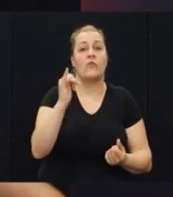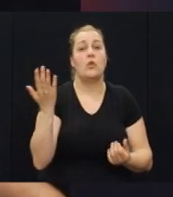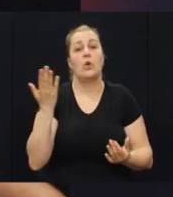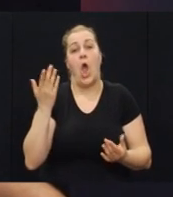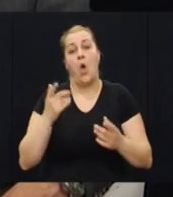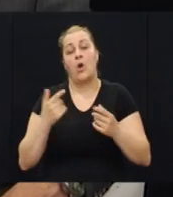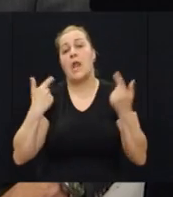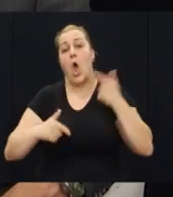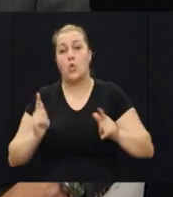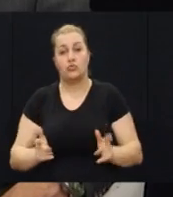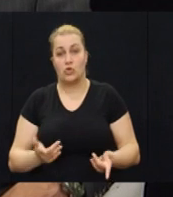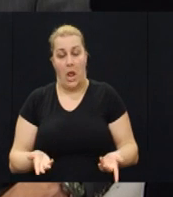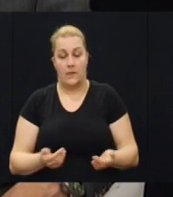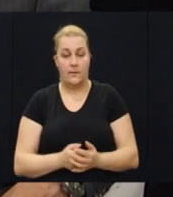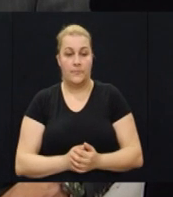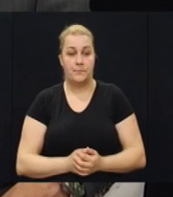Tako je.